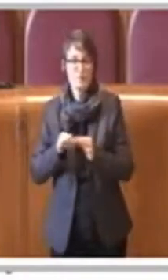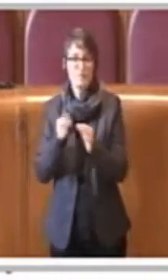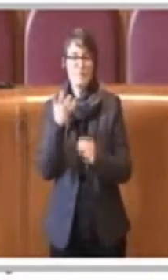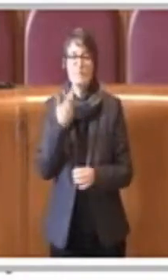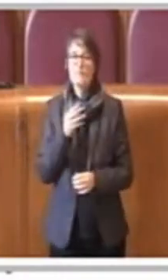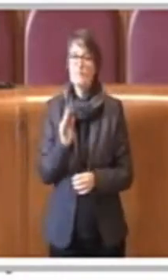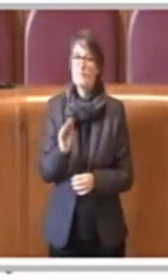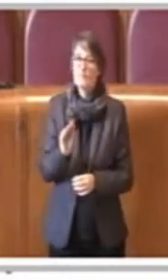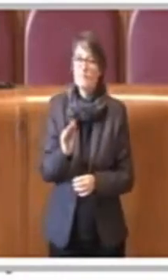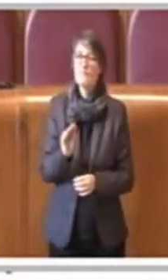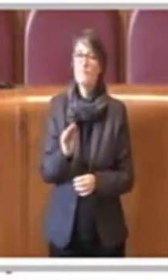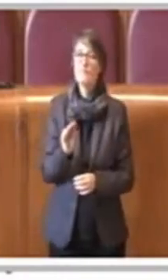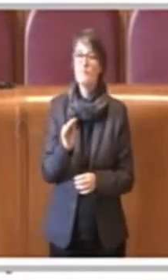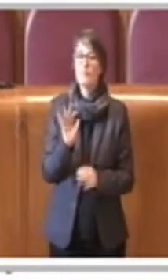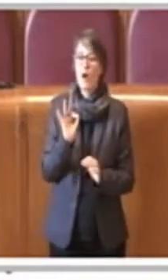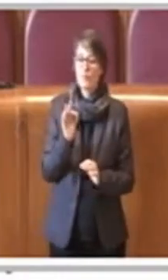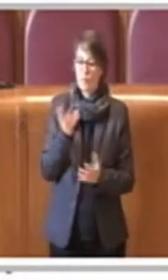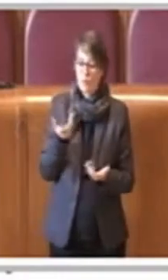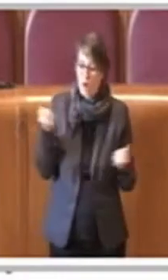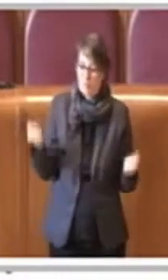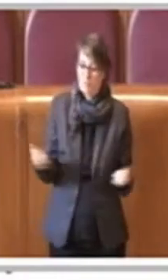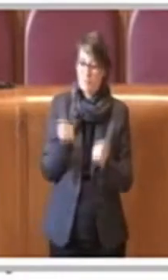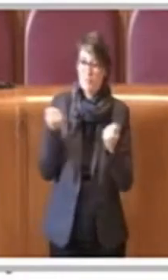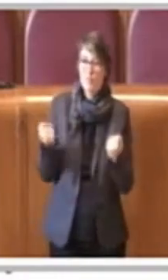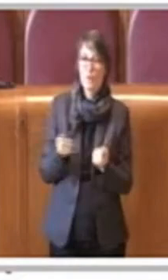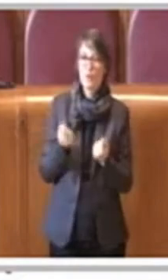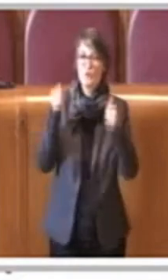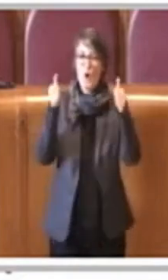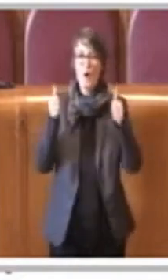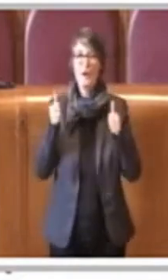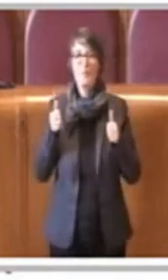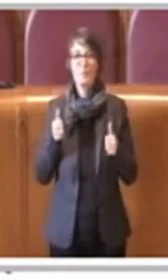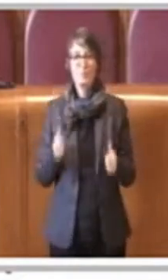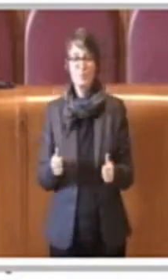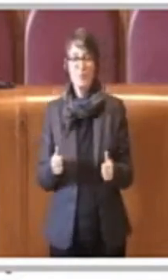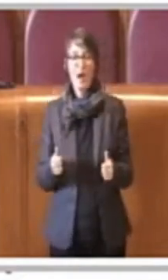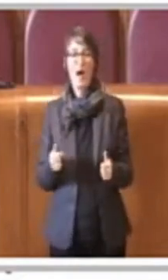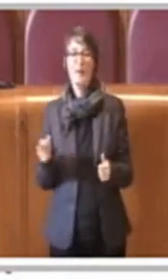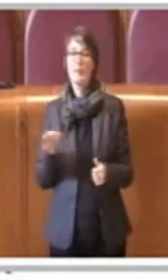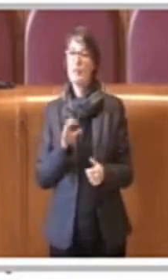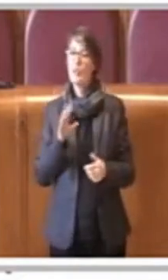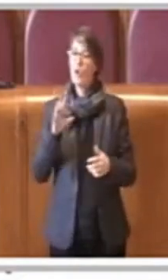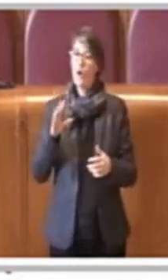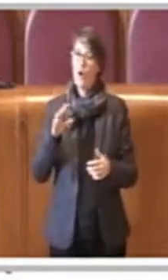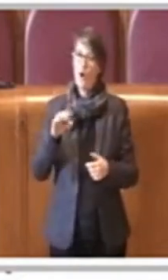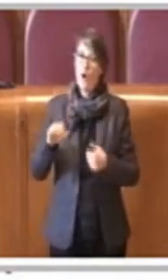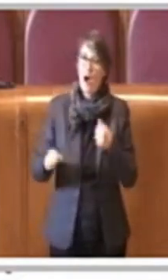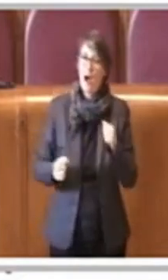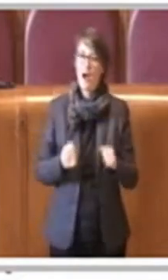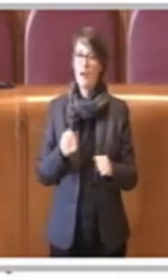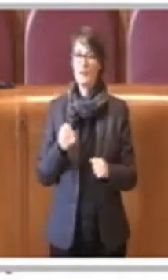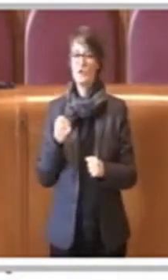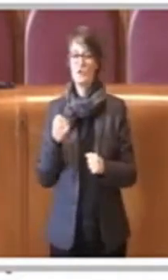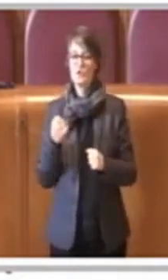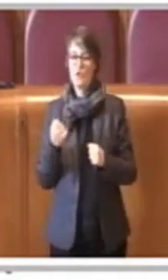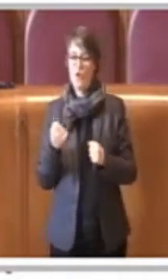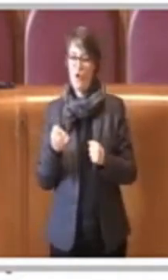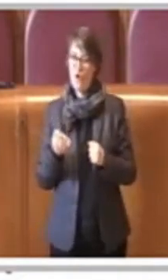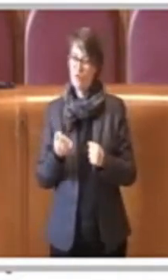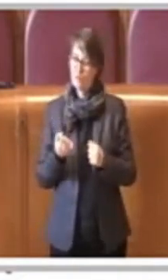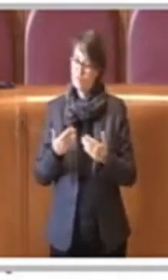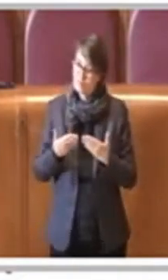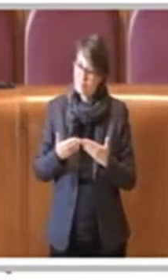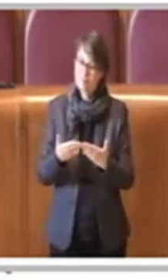promuovere dei bandi e diciamo delle azioni per favorire o